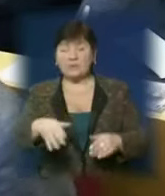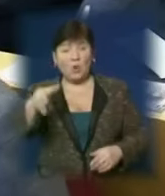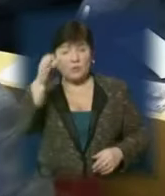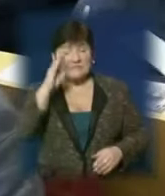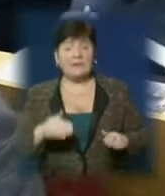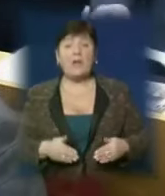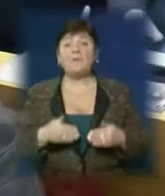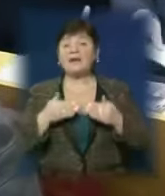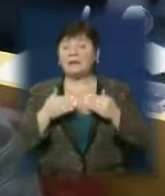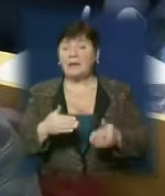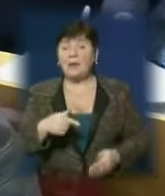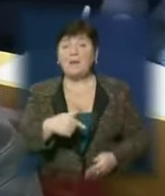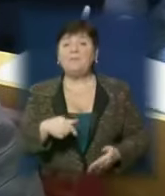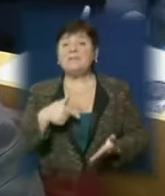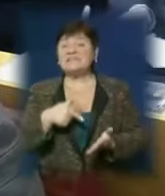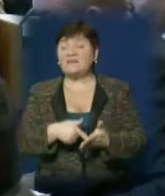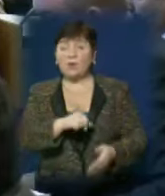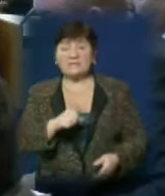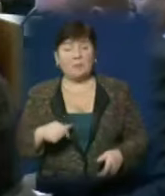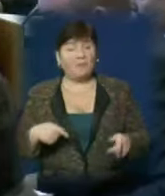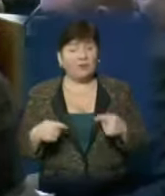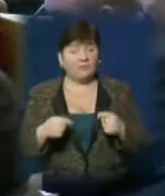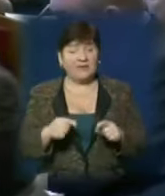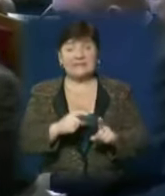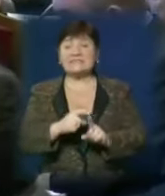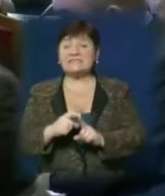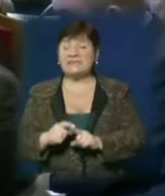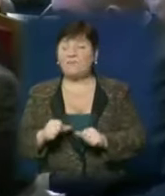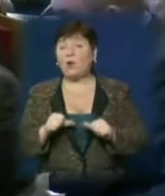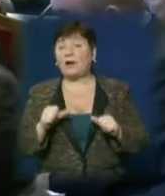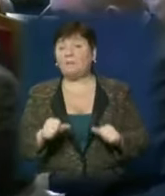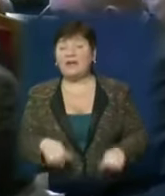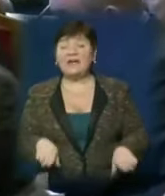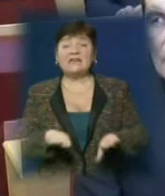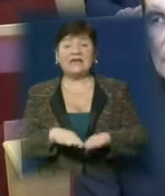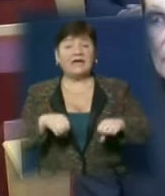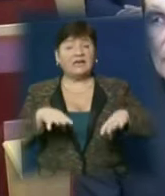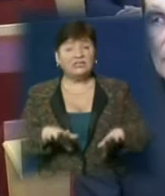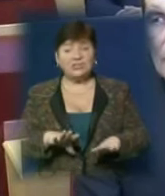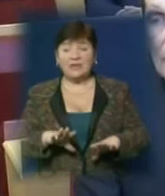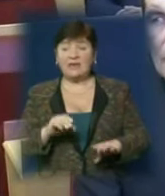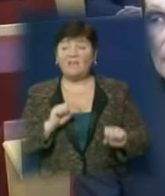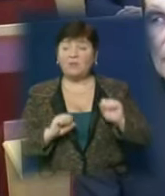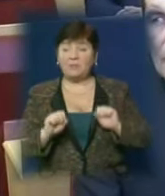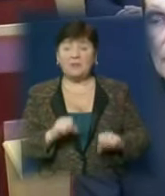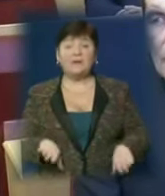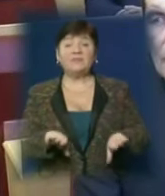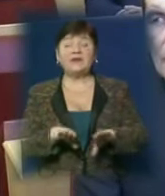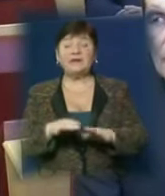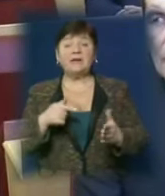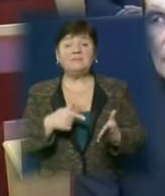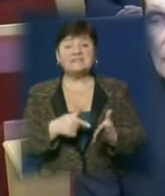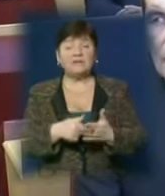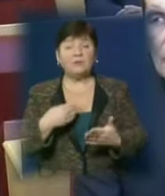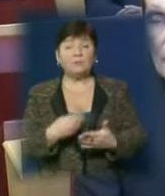перекладено на органи місцевого самоврядування. Зі слів окремих депутатів, таке рішення не виправдане, адже фінансування таких закладів для місцевих